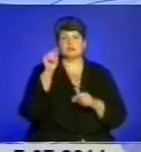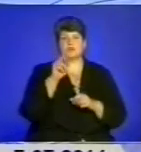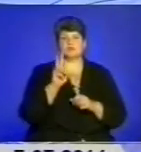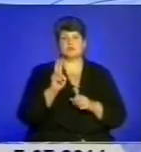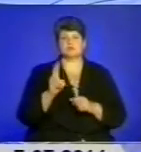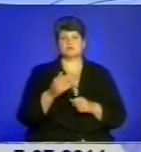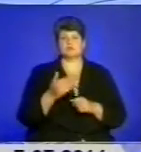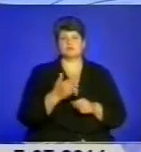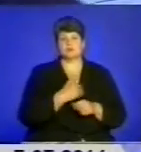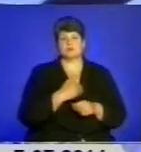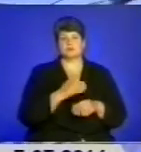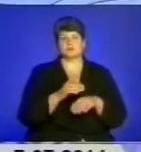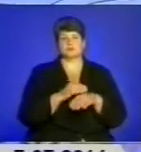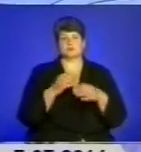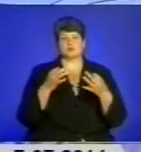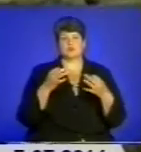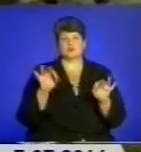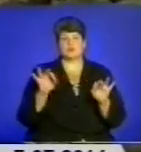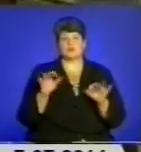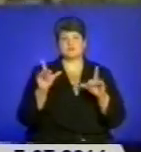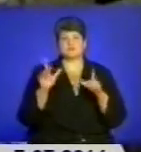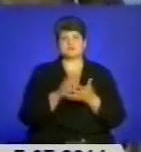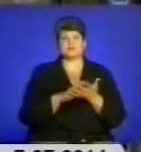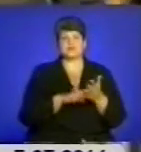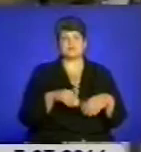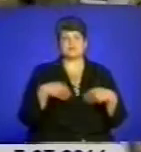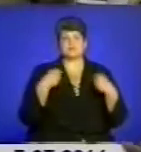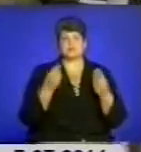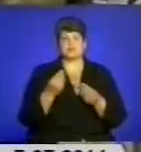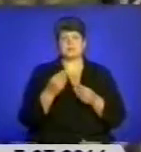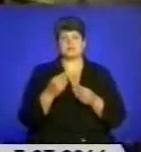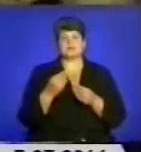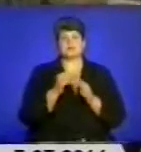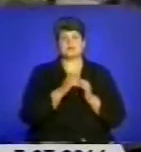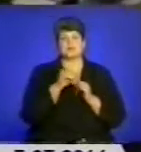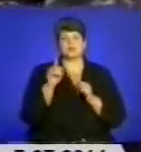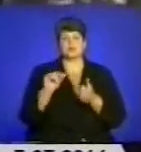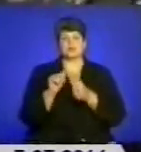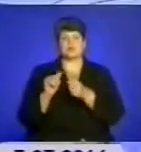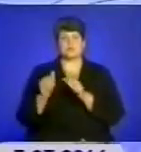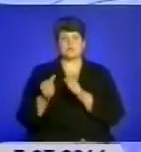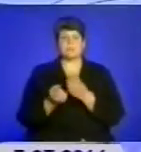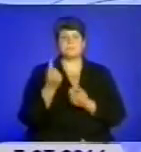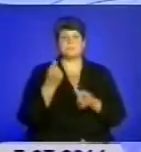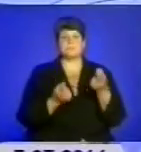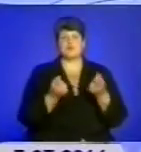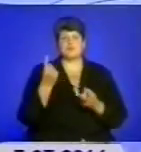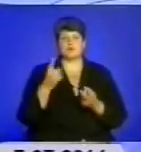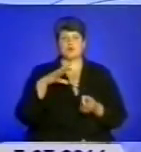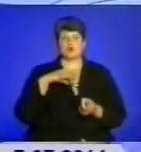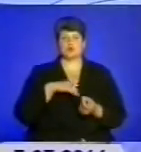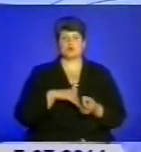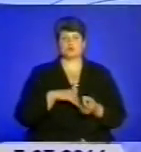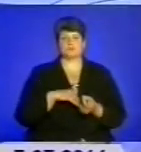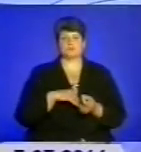добровольці. Заявки подали біля 70 співробітників міліції. З кожного ротацію з'являється такий дух патріотизму,